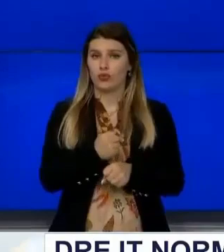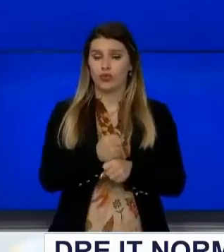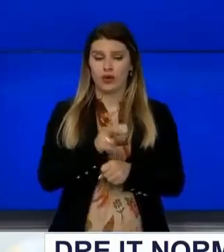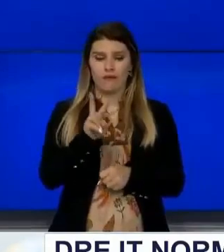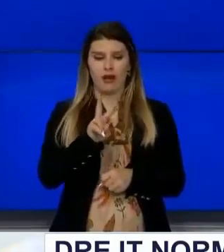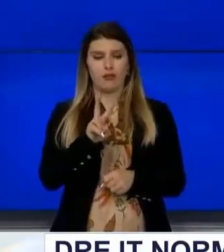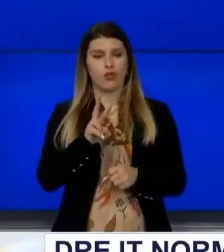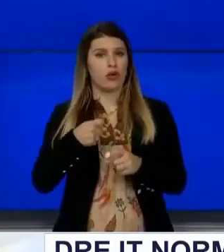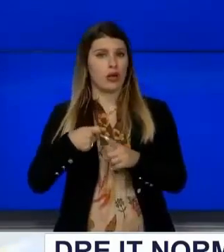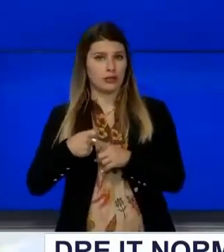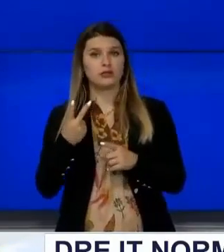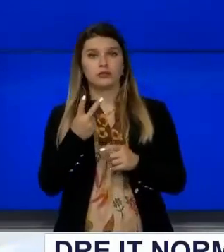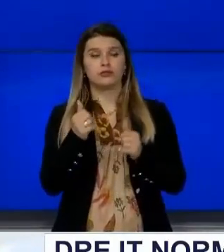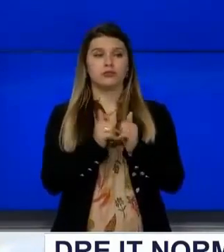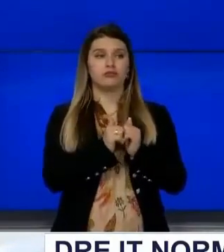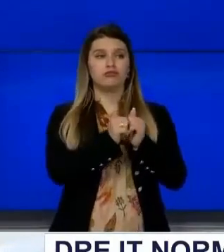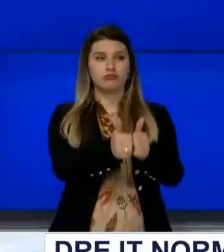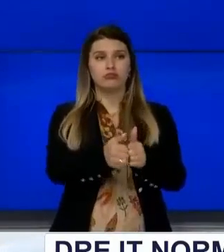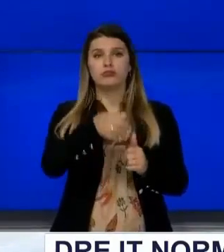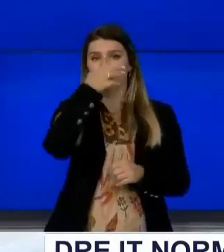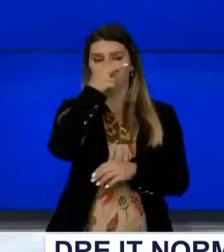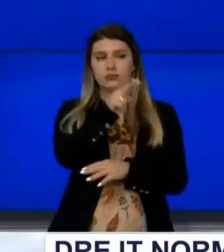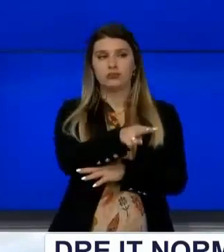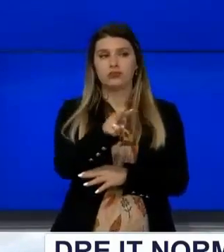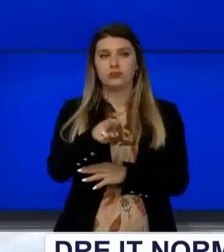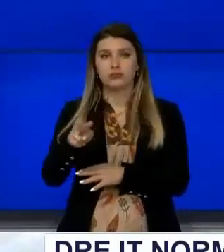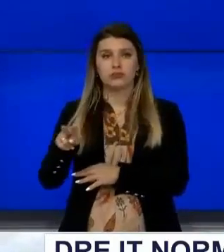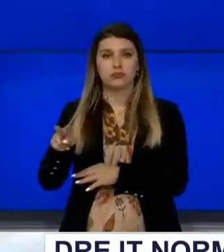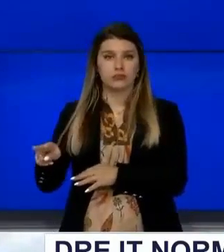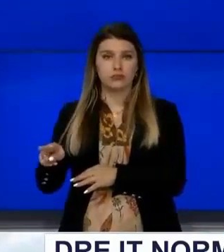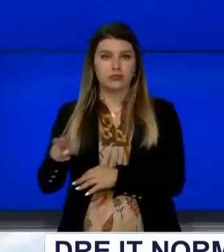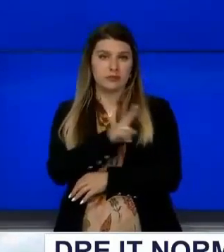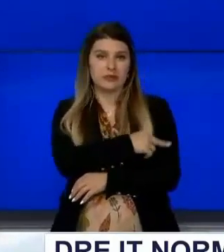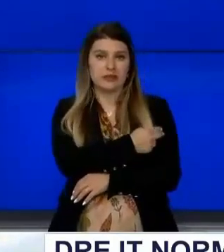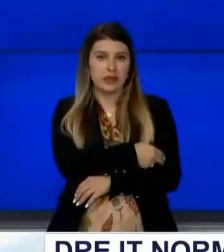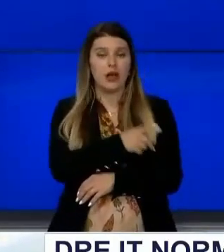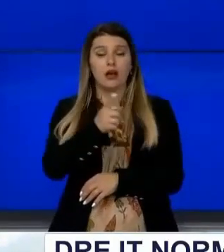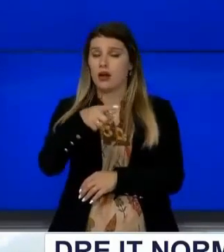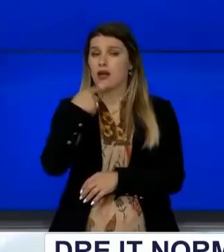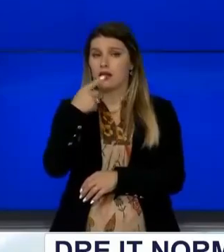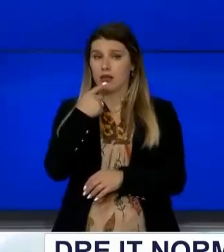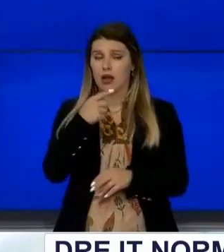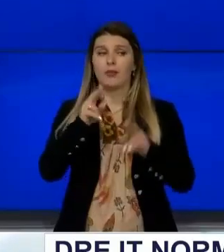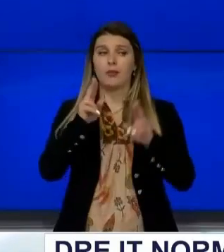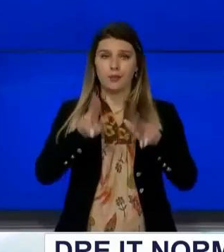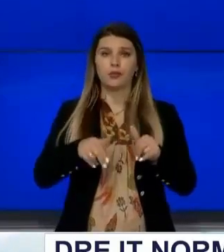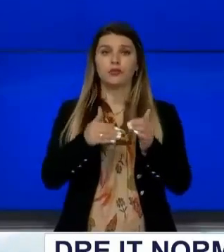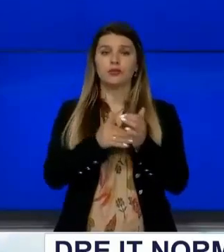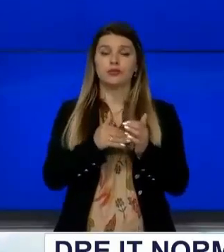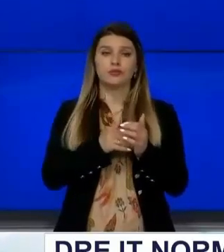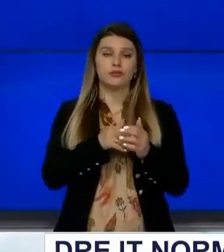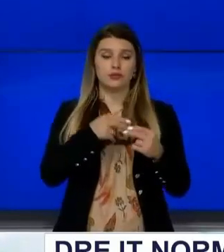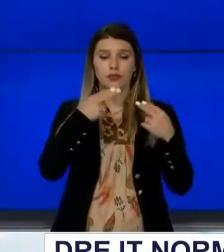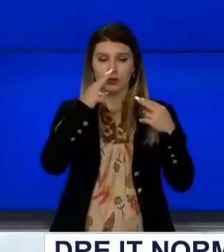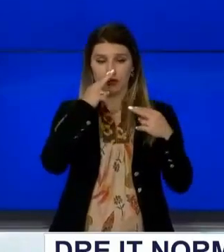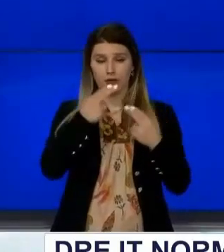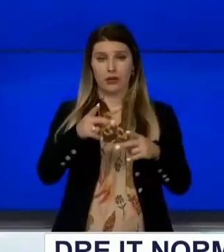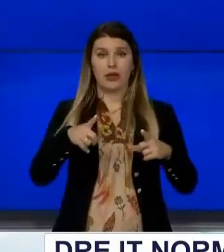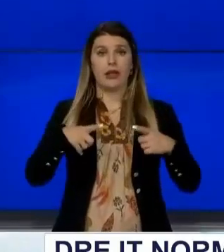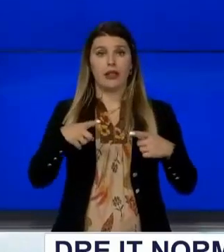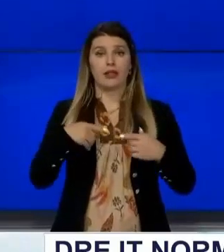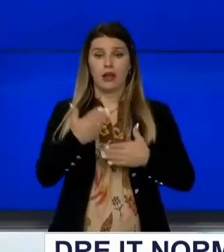Vizituan ambulansat specialistike Ata kërkuan që pavarësishë triktimit në normalitet të zbatohen masat